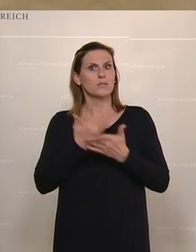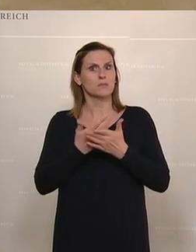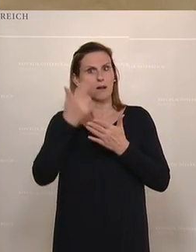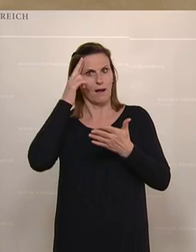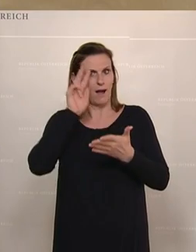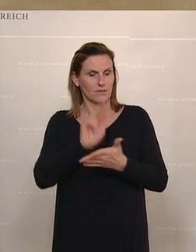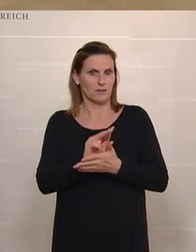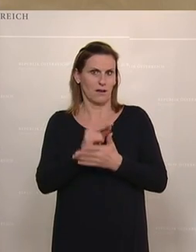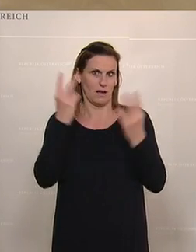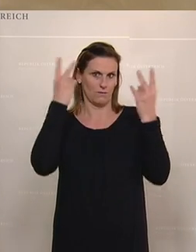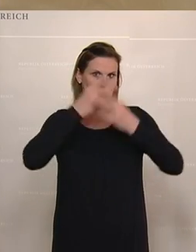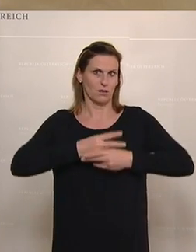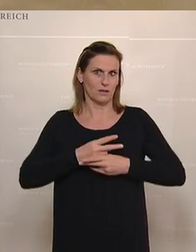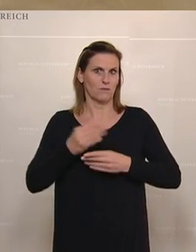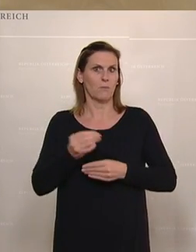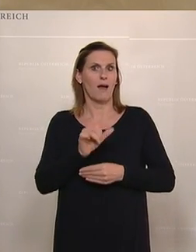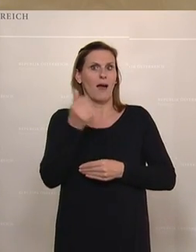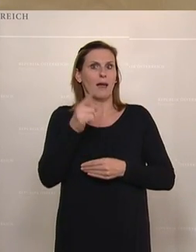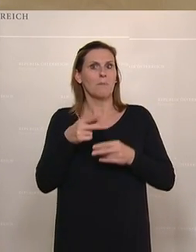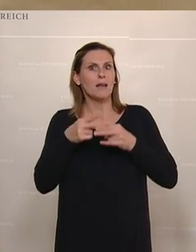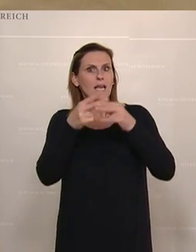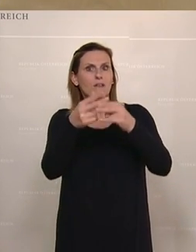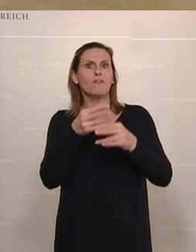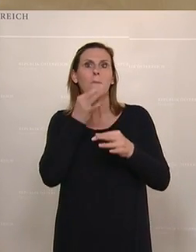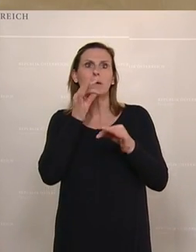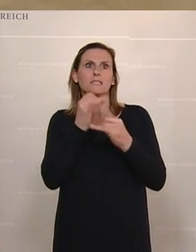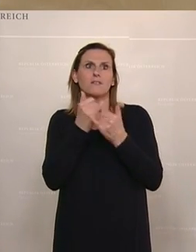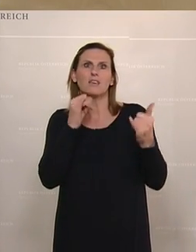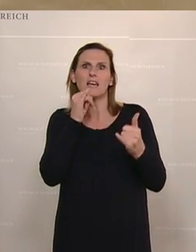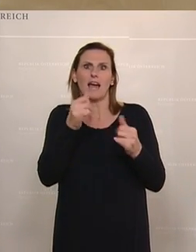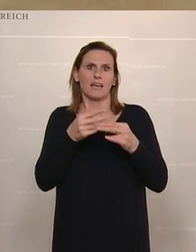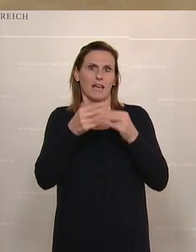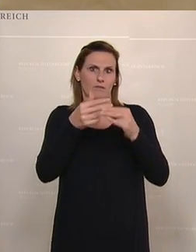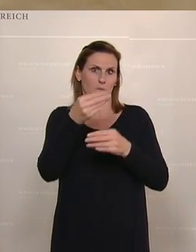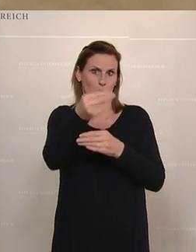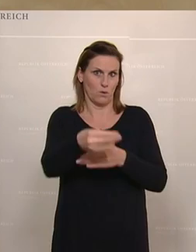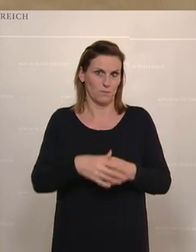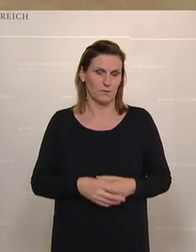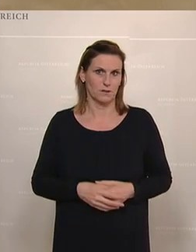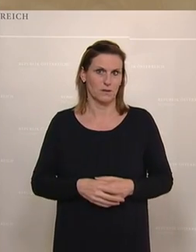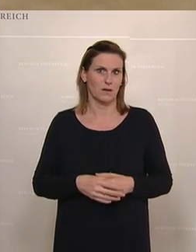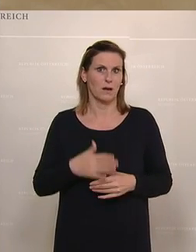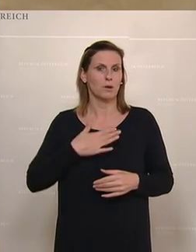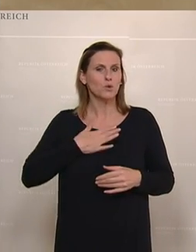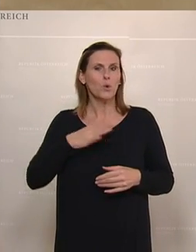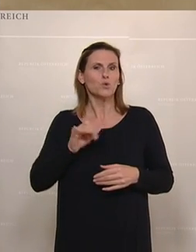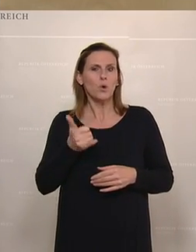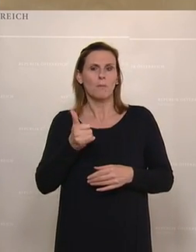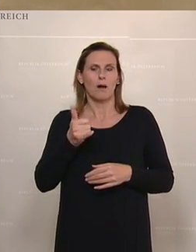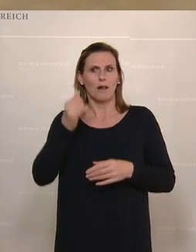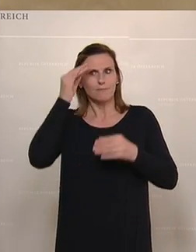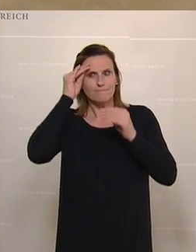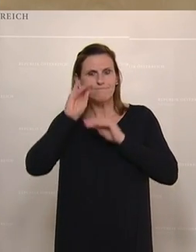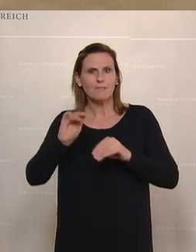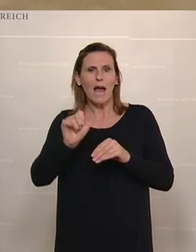werden. Denn einmalige Hilfe ist besser als keine Hilfe. Dennoch kritisieren wir erneut, dass mit